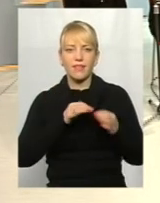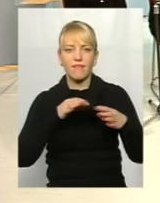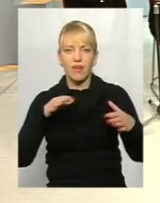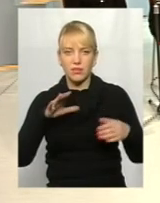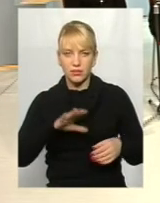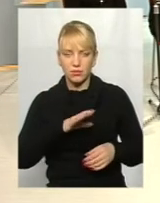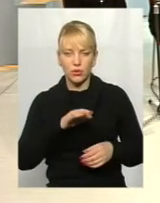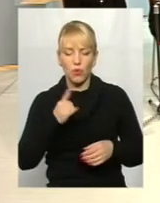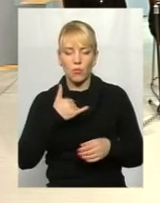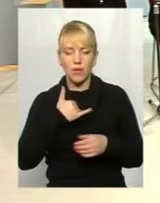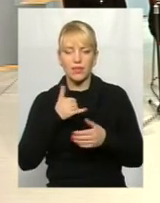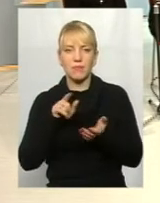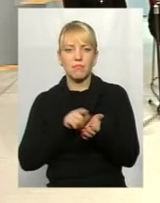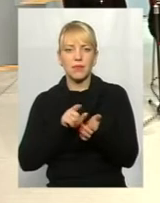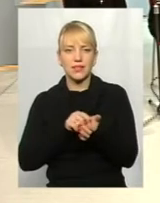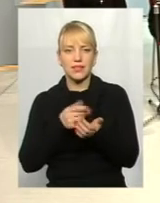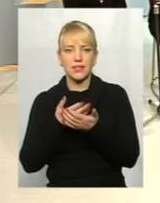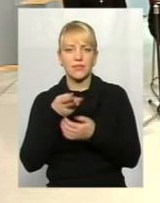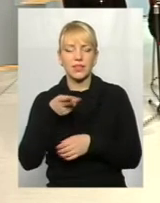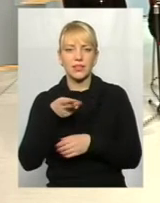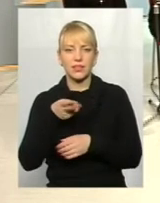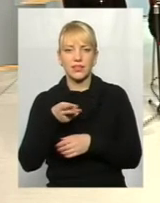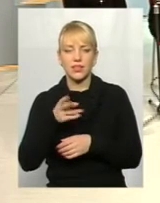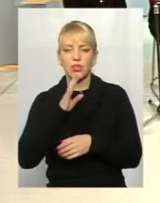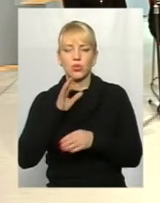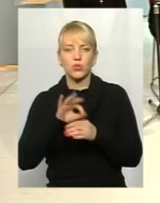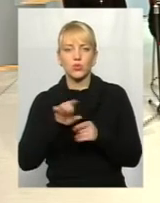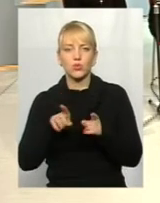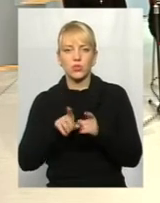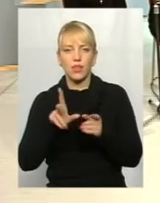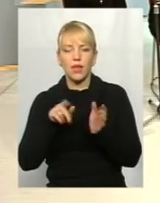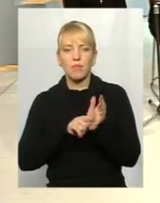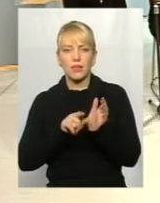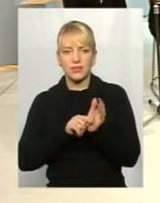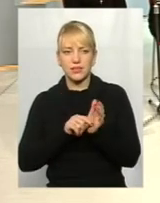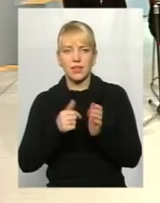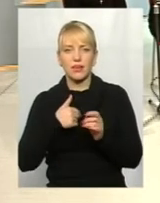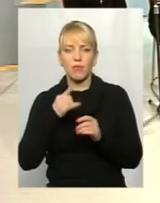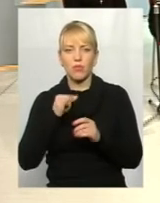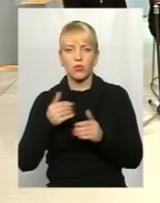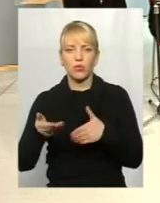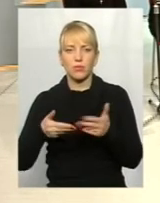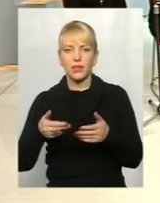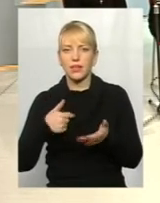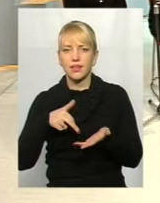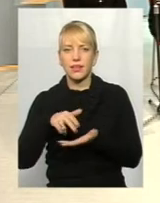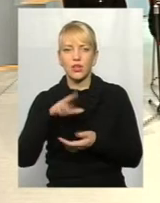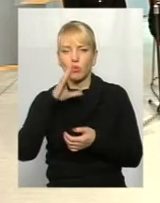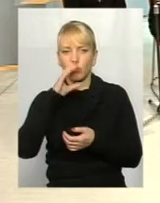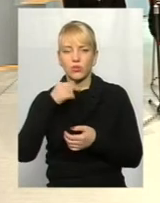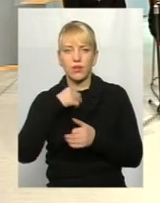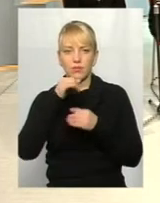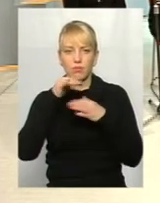Пенсія в мене біля двох тисяч. Дружина теж на пенсії. До сіду маршрутки я не можу.